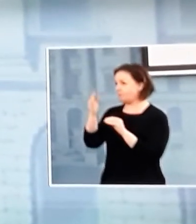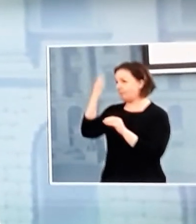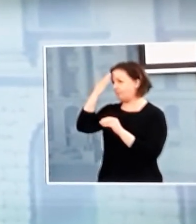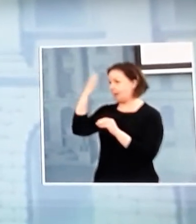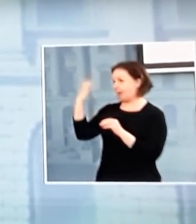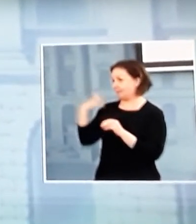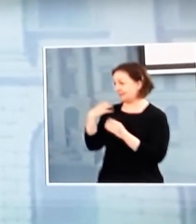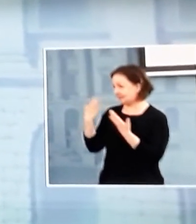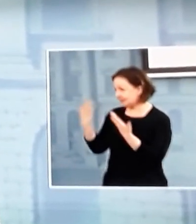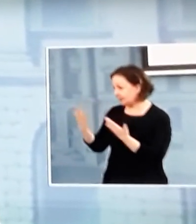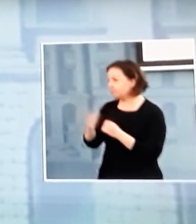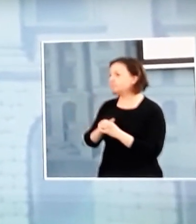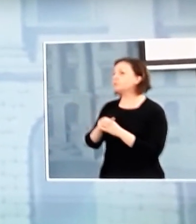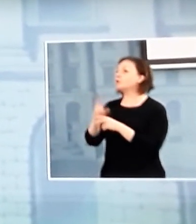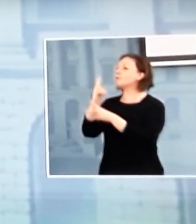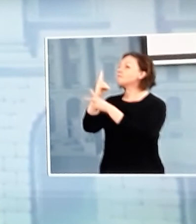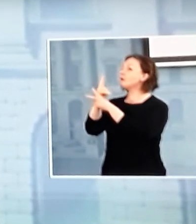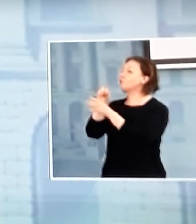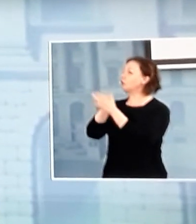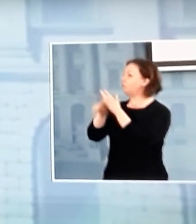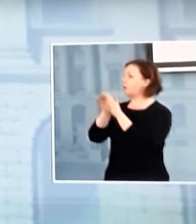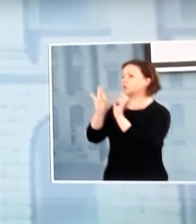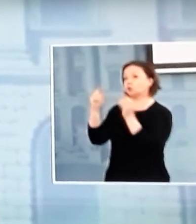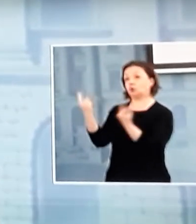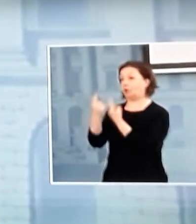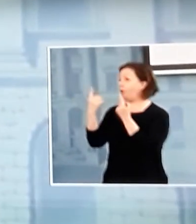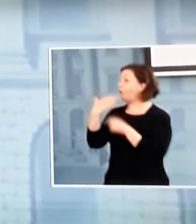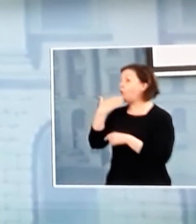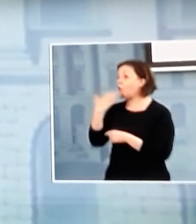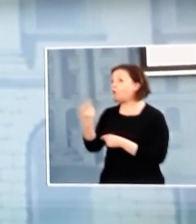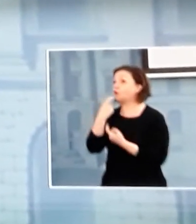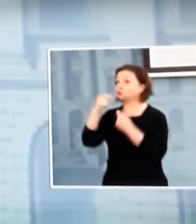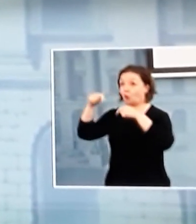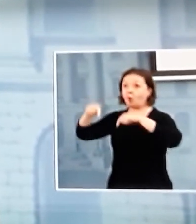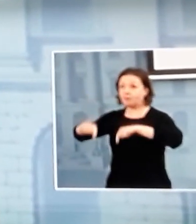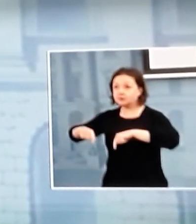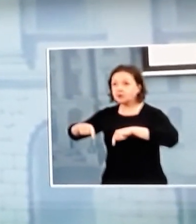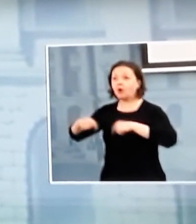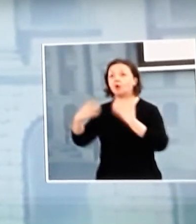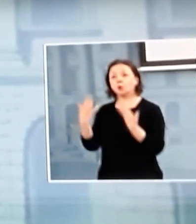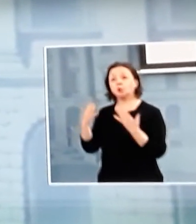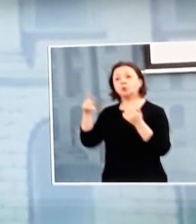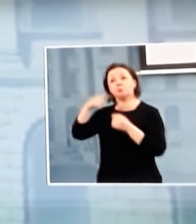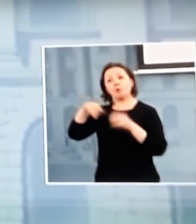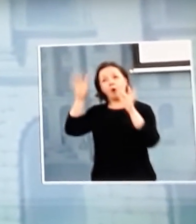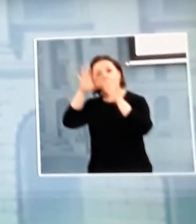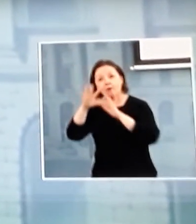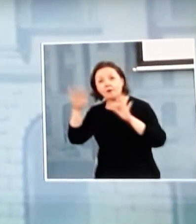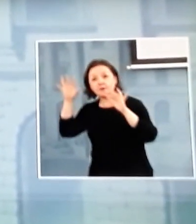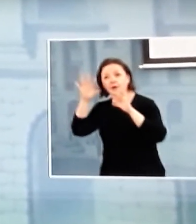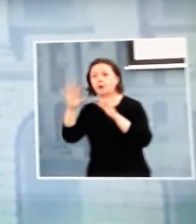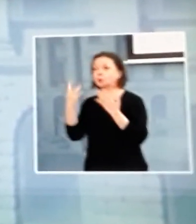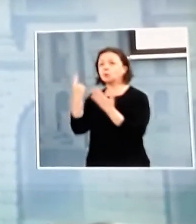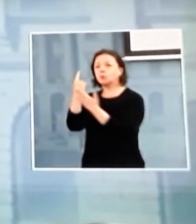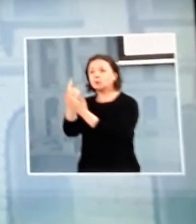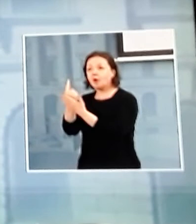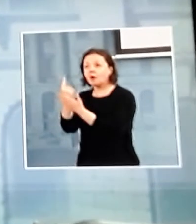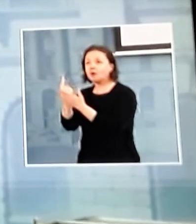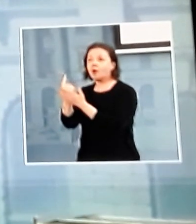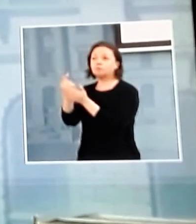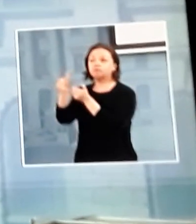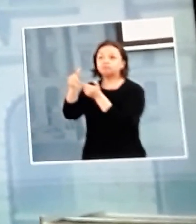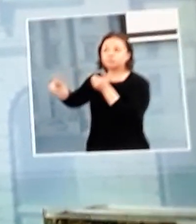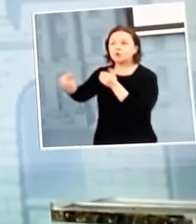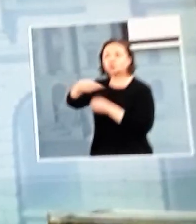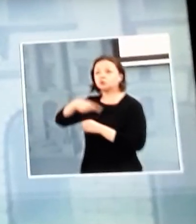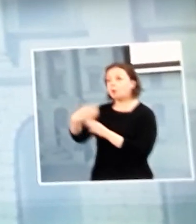velvoitevarastot täällä Suomessa. Ja pidämme myöskin tärkeänä sitä, että voimme tässä jatkossa arvioida